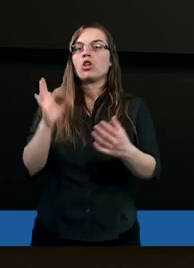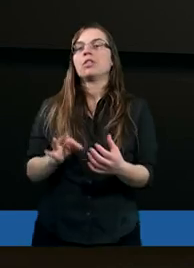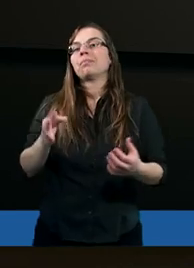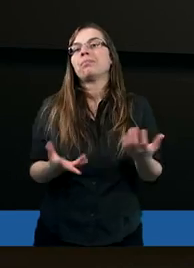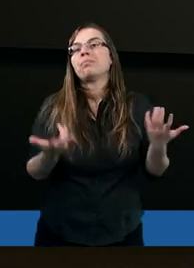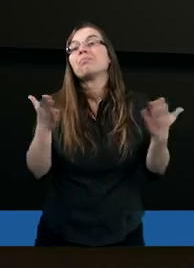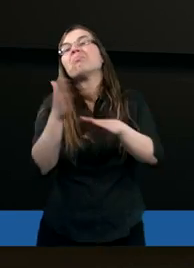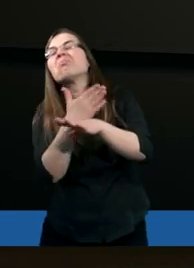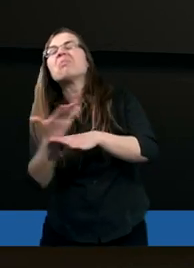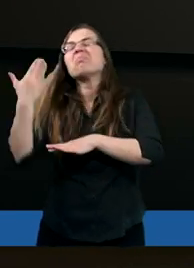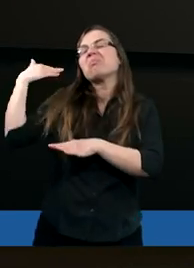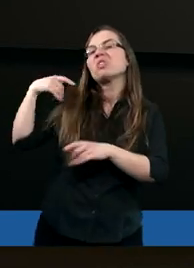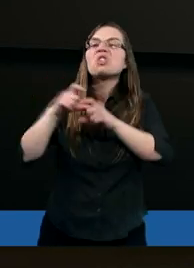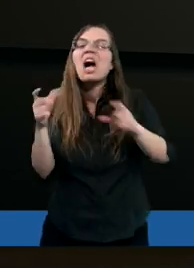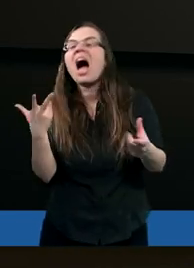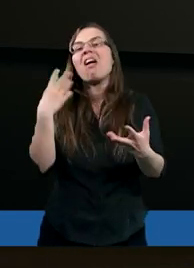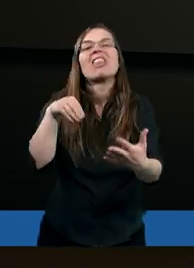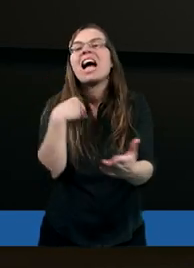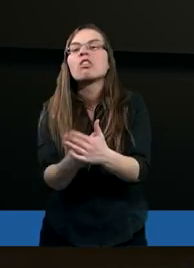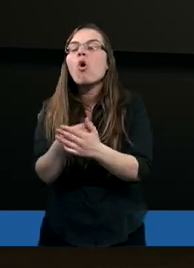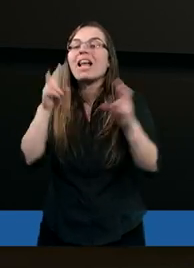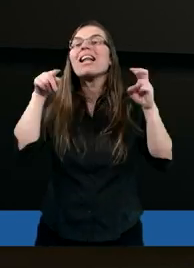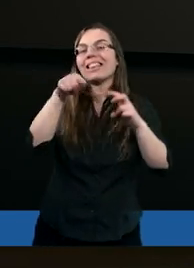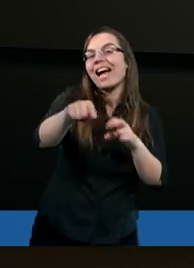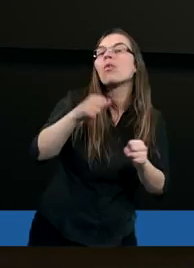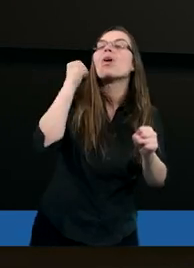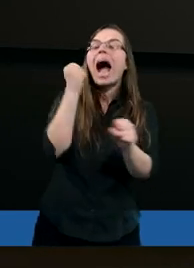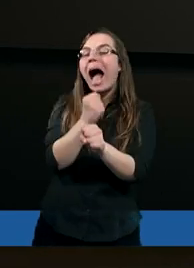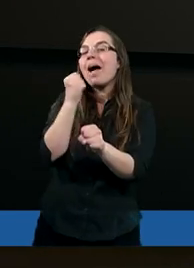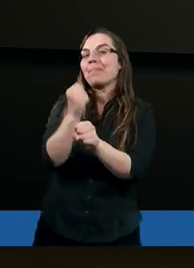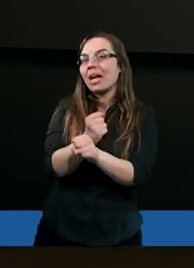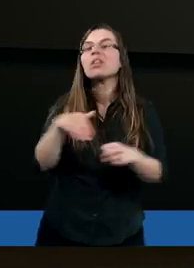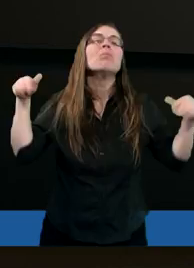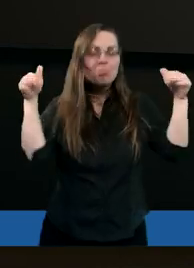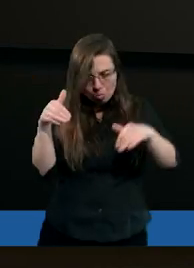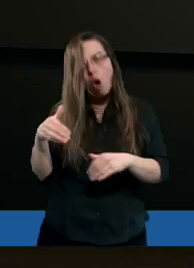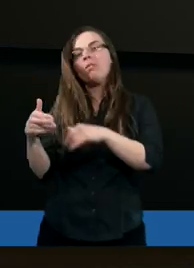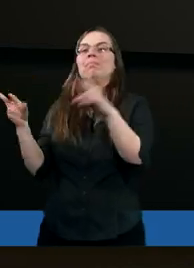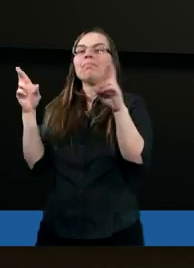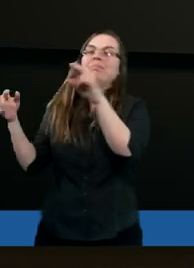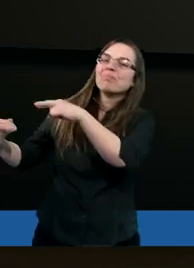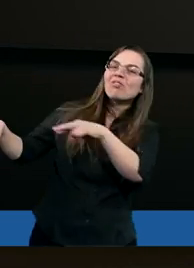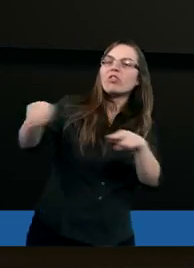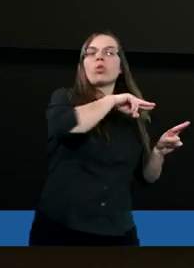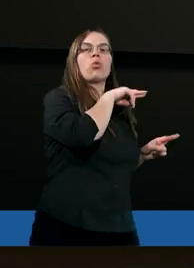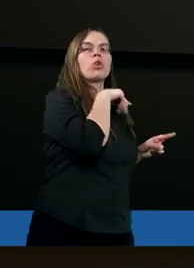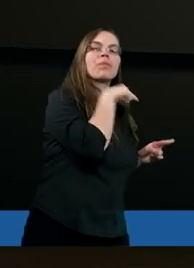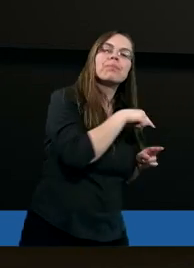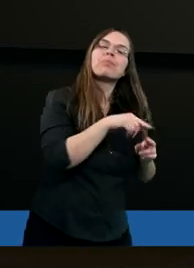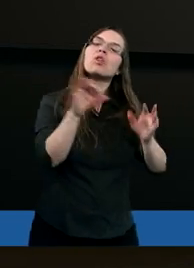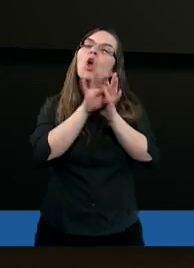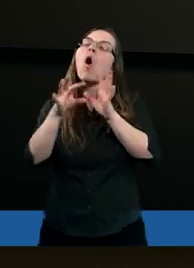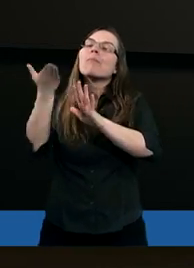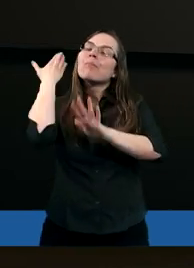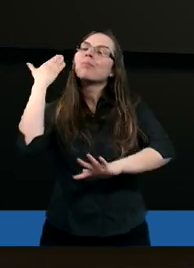minionym czasie nie docenił tego kamienia, może do niego wrócić. Ale